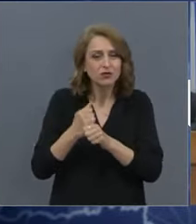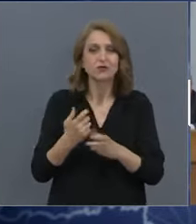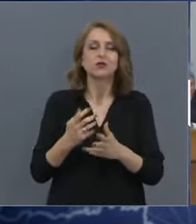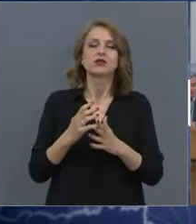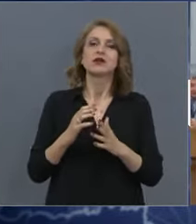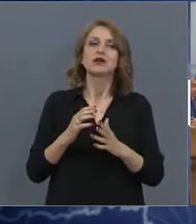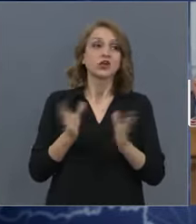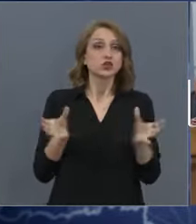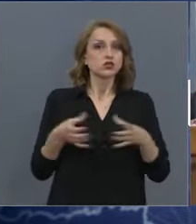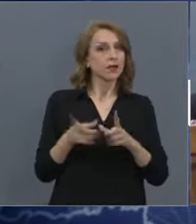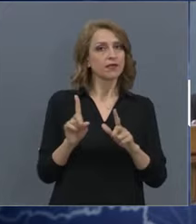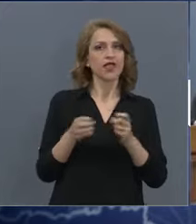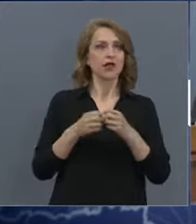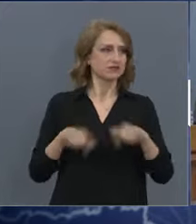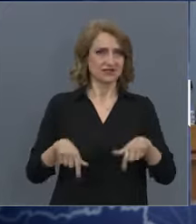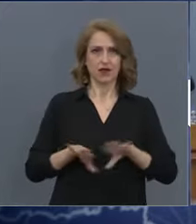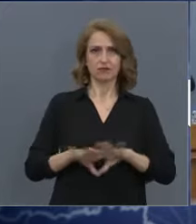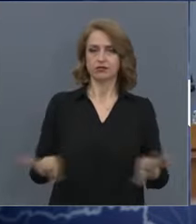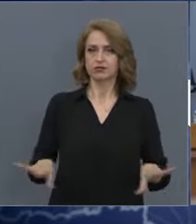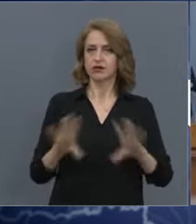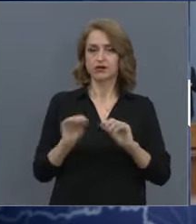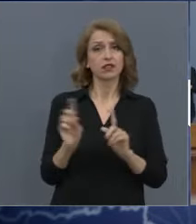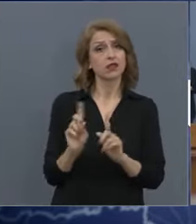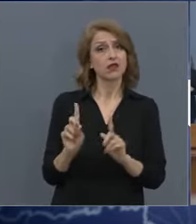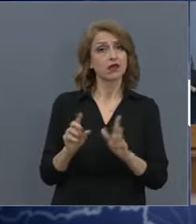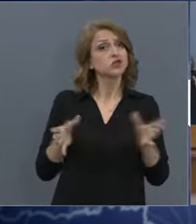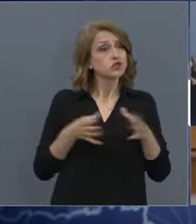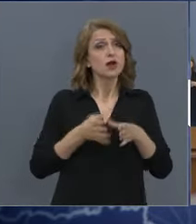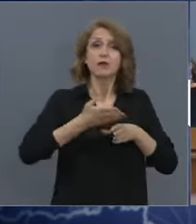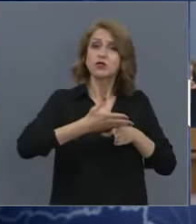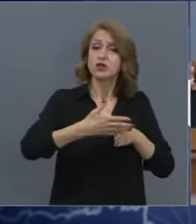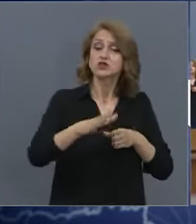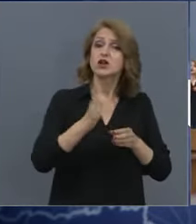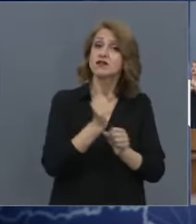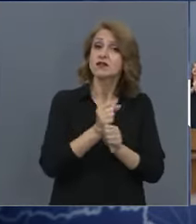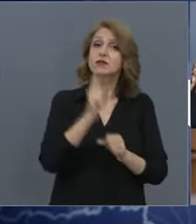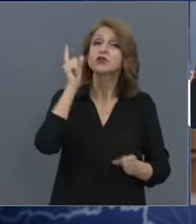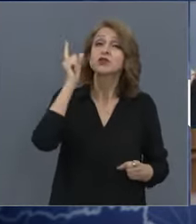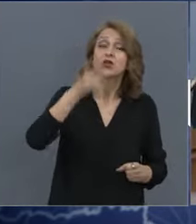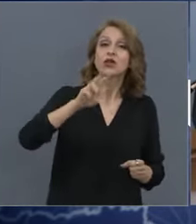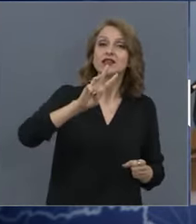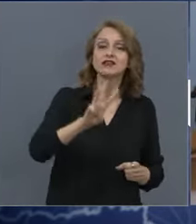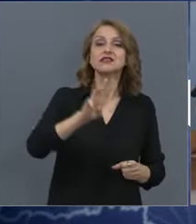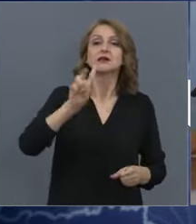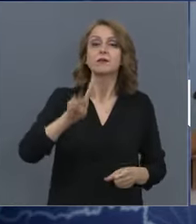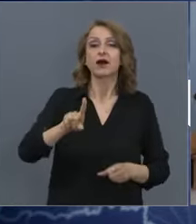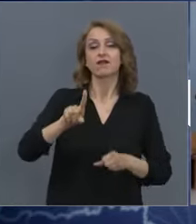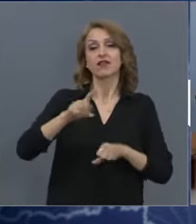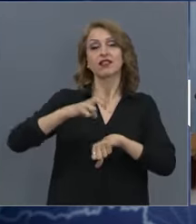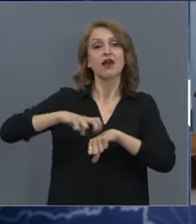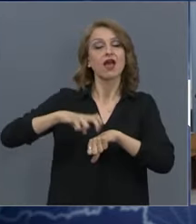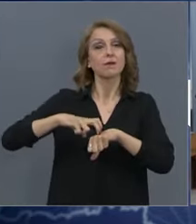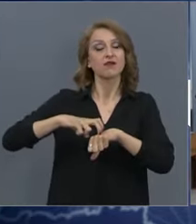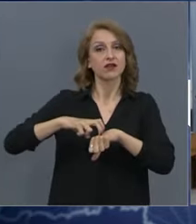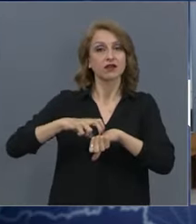разформирова. Той продължава да работи до 31 декември, за